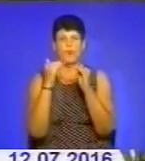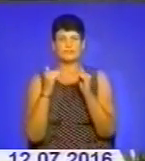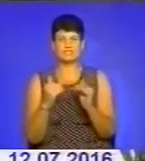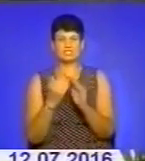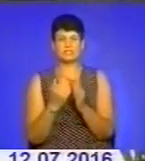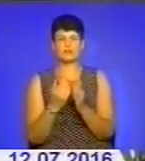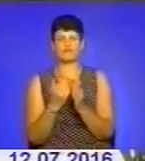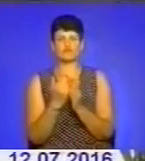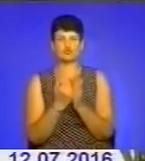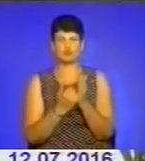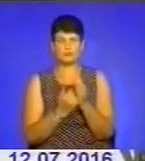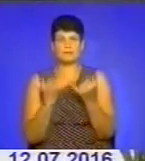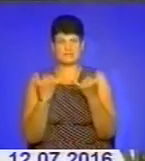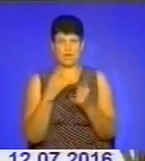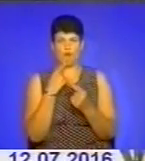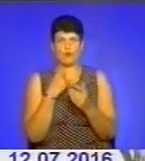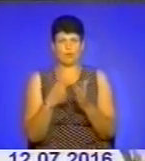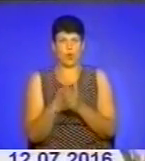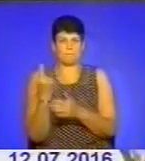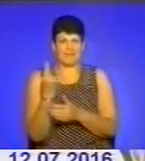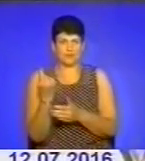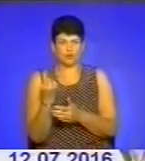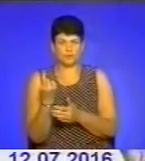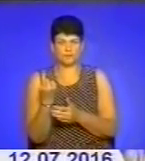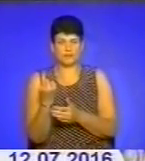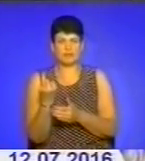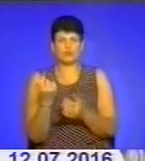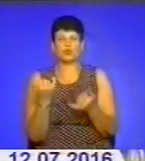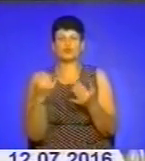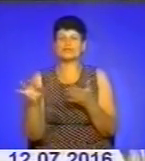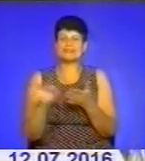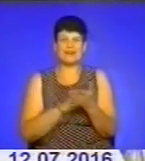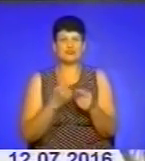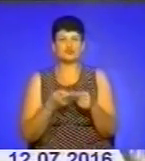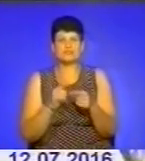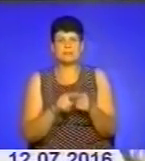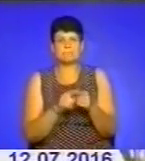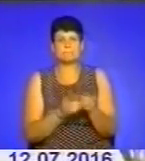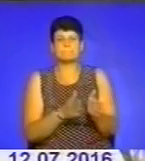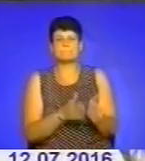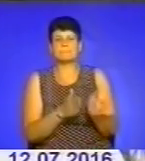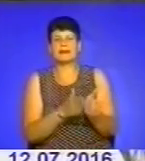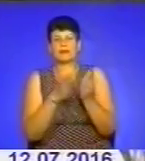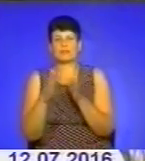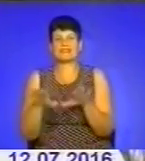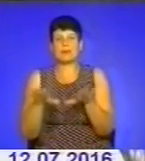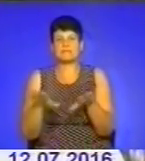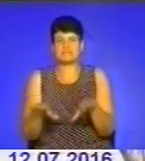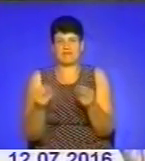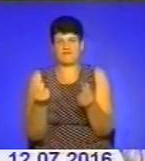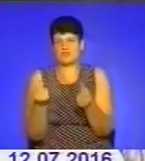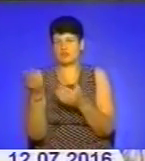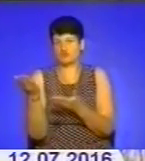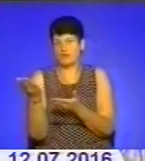на даний час говоримо до першого, то зразу ж ці заклади переходять на місцеве фінансування і